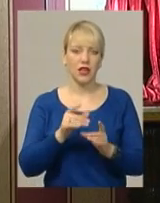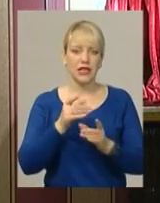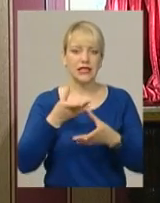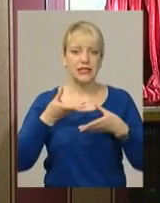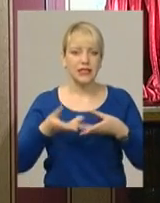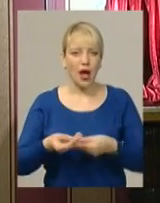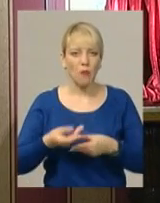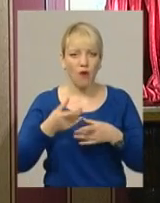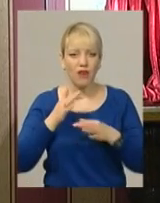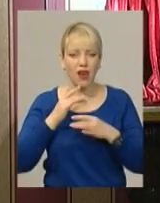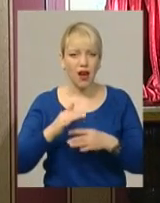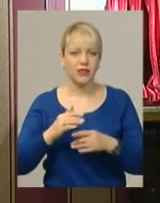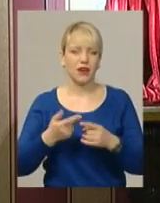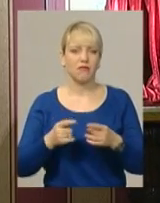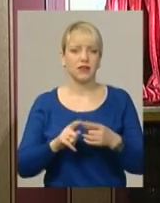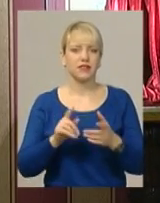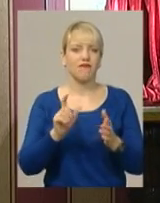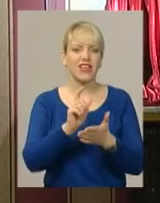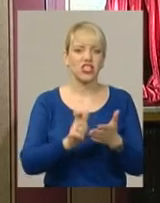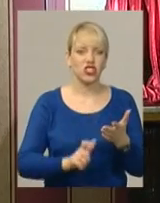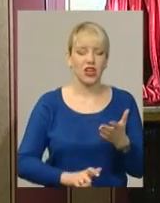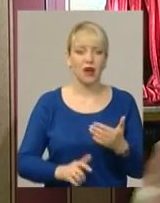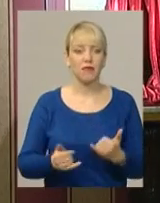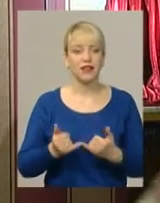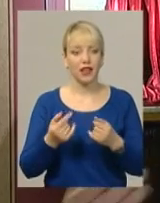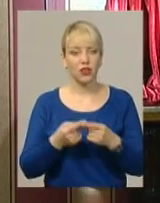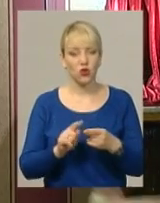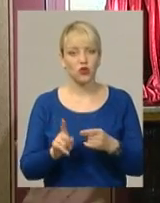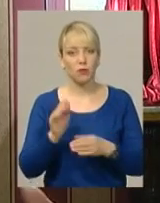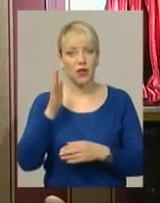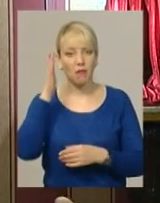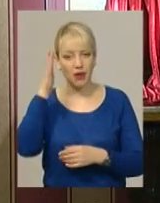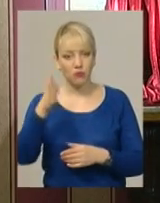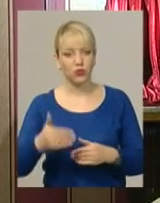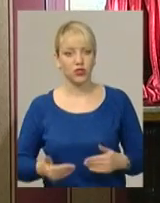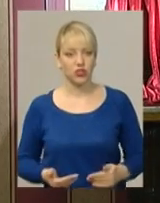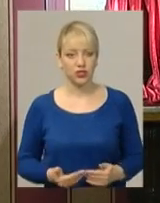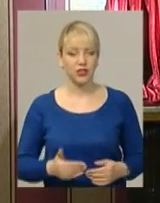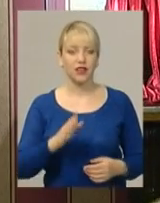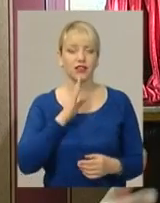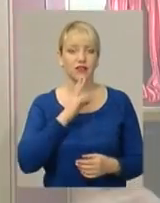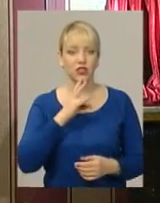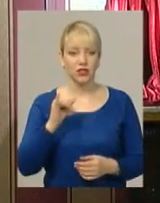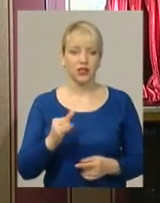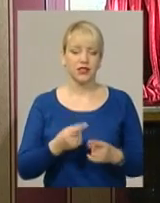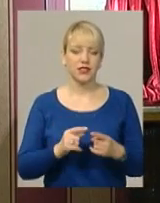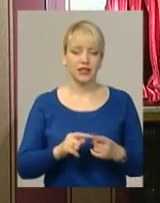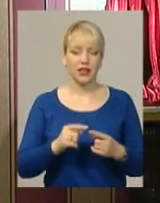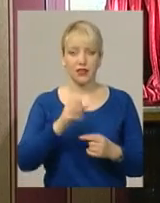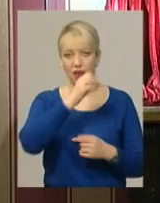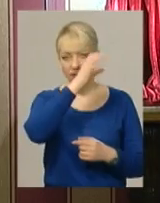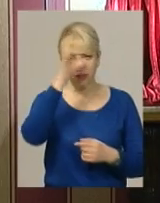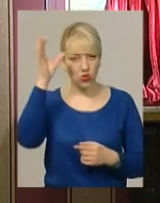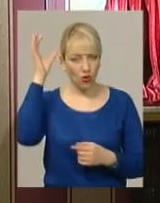з віршами для того, щоб на майбутнє життя дівчини оцей вінок мав позитивний вплив.